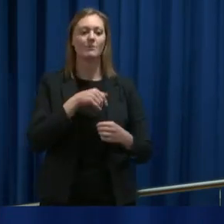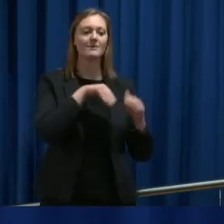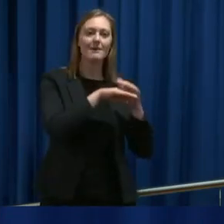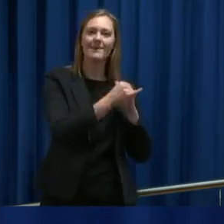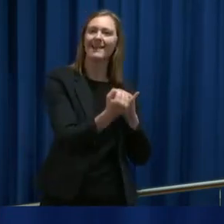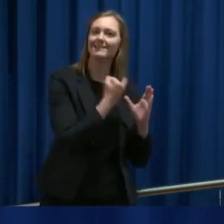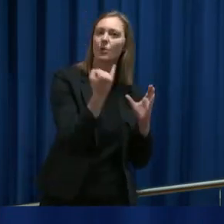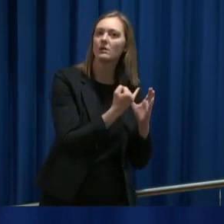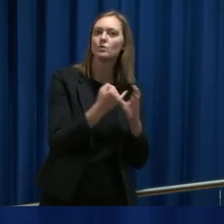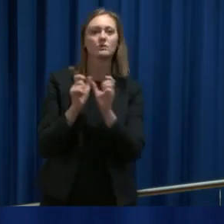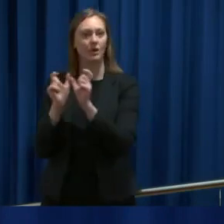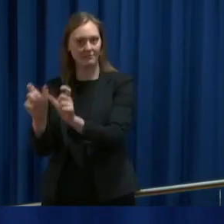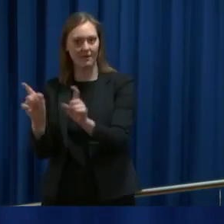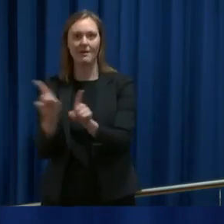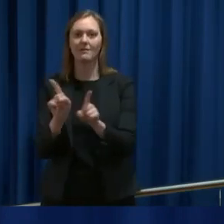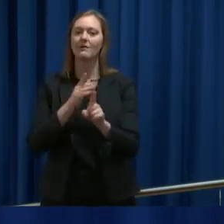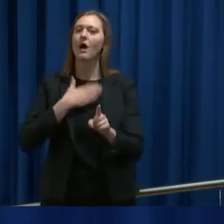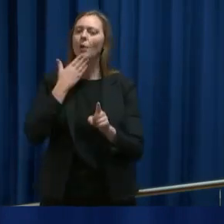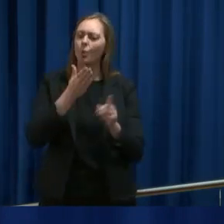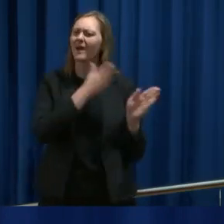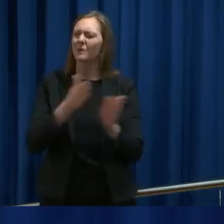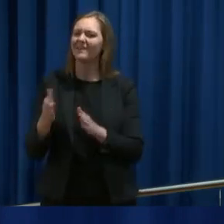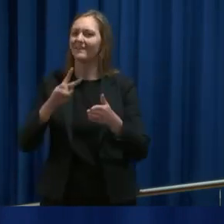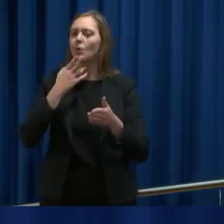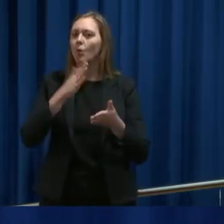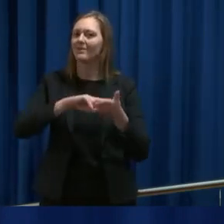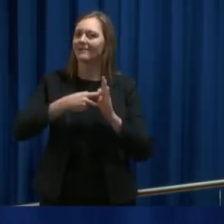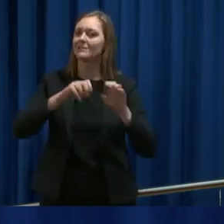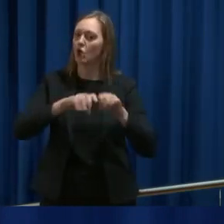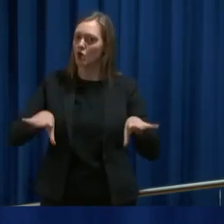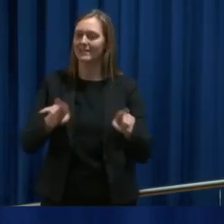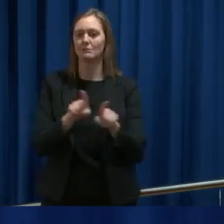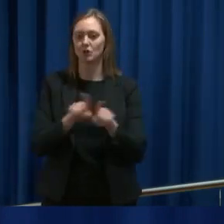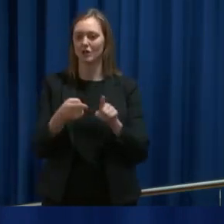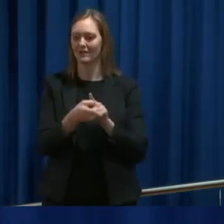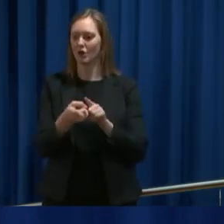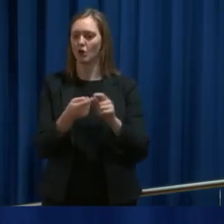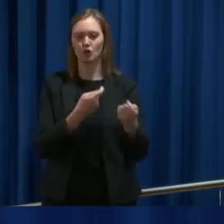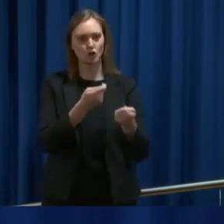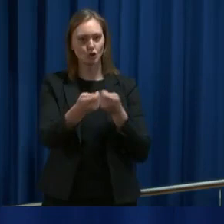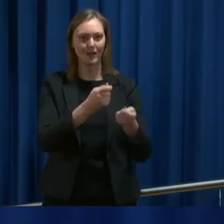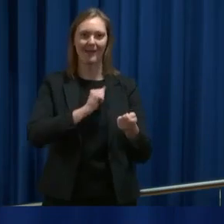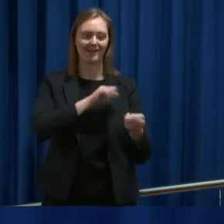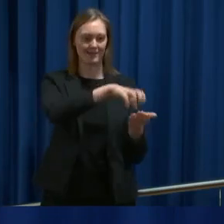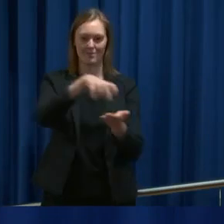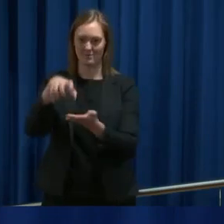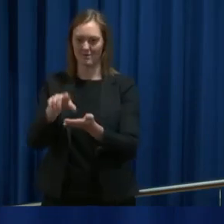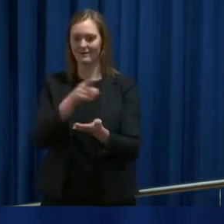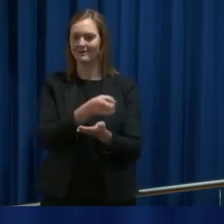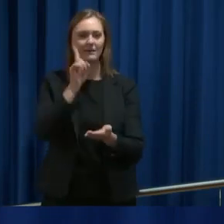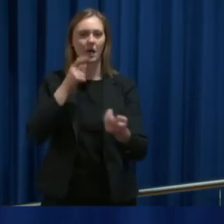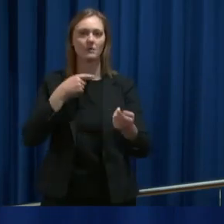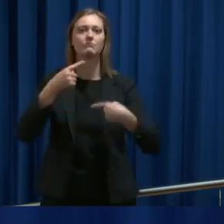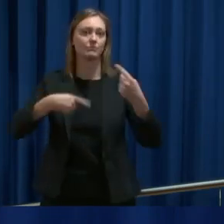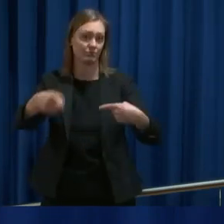så har vi gode rutiner og tekniske løsninger som gjør at jobben med å styre departementene sine, det fortsatt er de med å